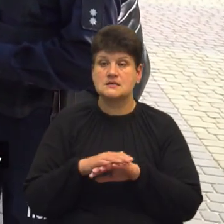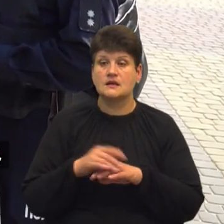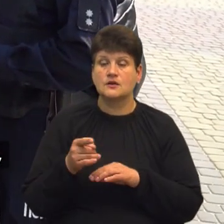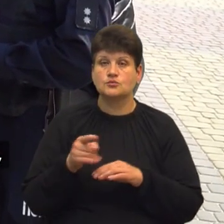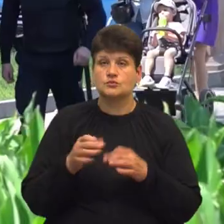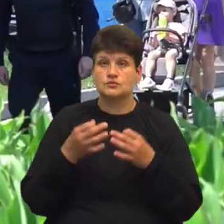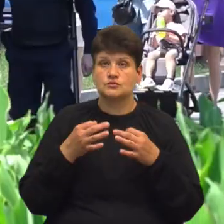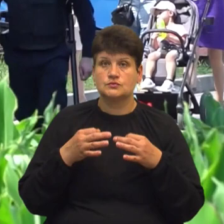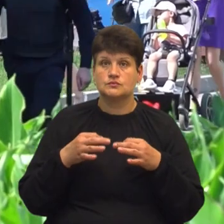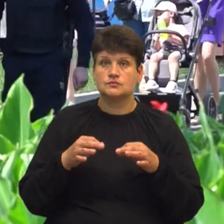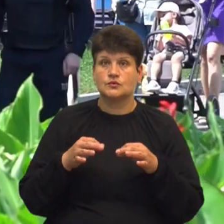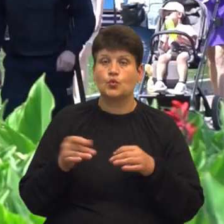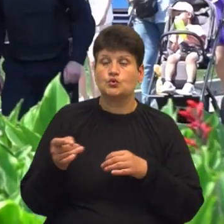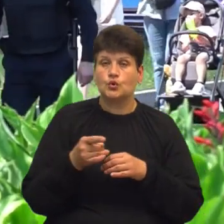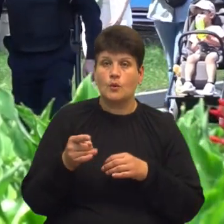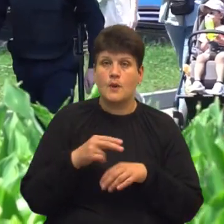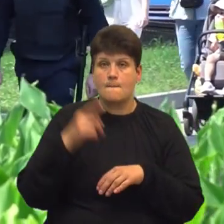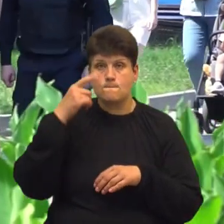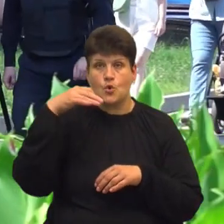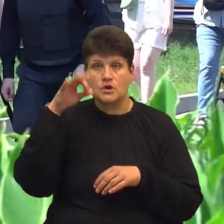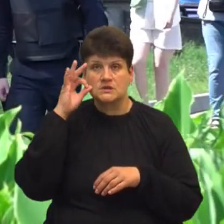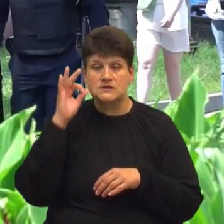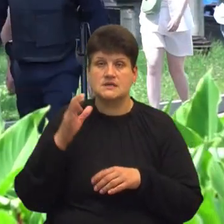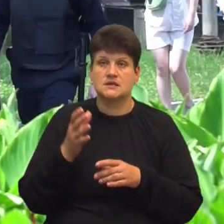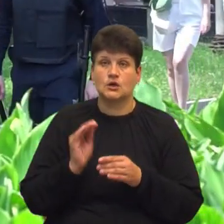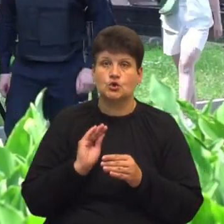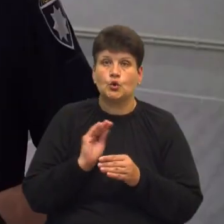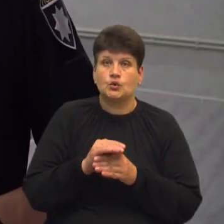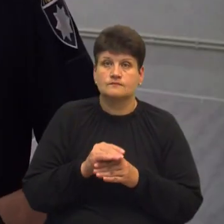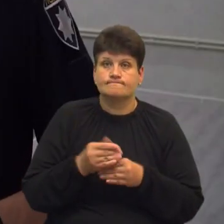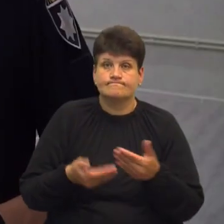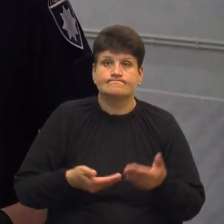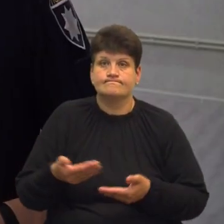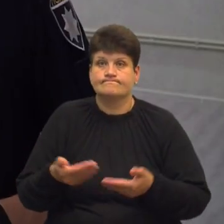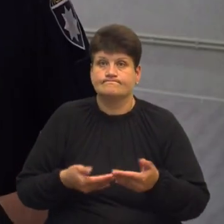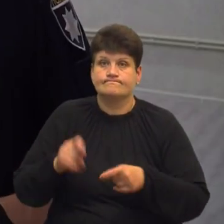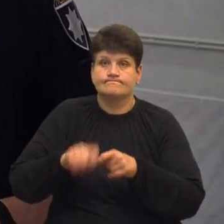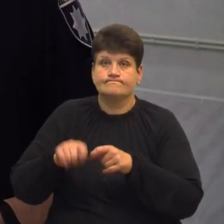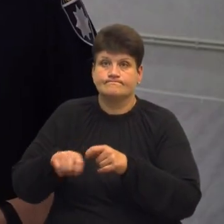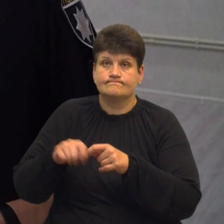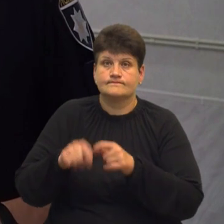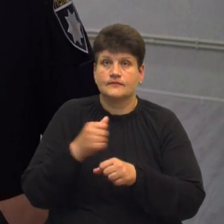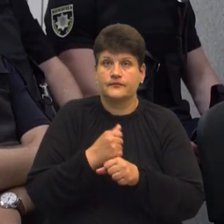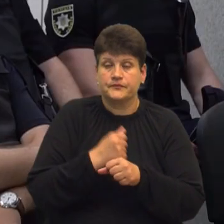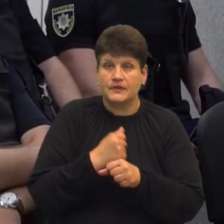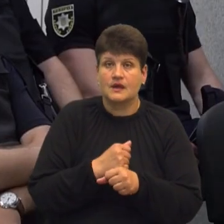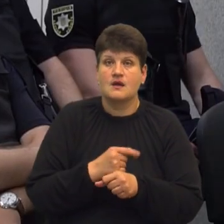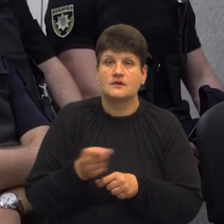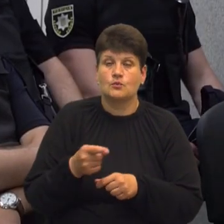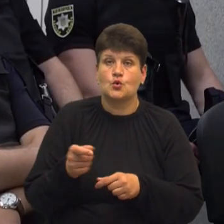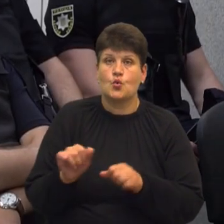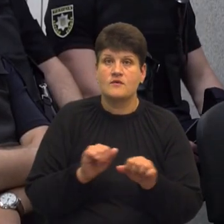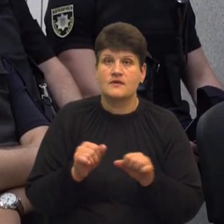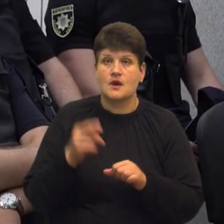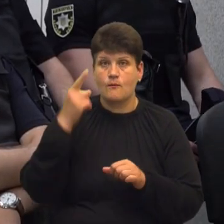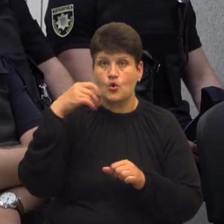У Тернополі поліцейські задіюють додаткові піші патрулі, розповів заступник начальника Тернопільського районного управління поліції